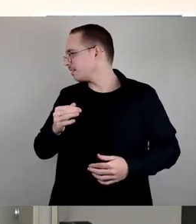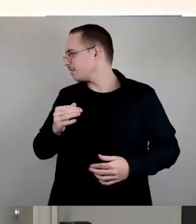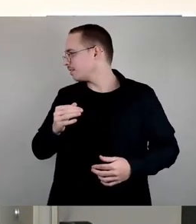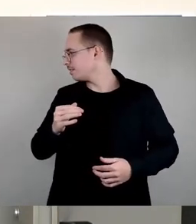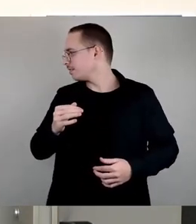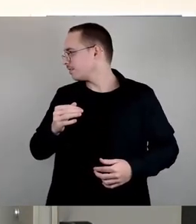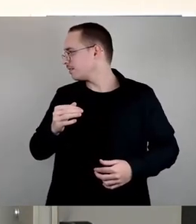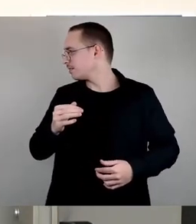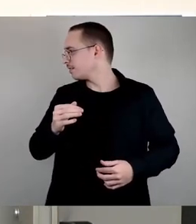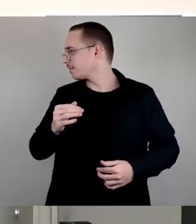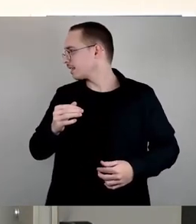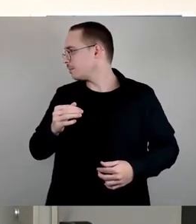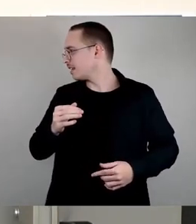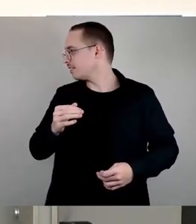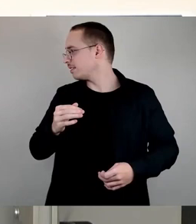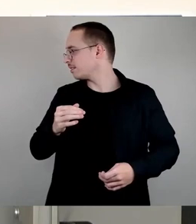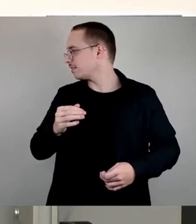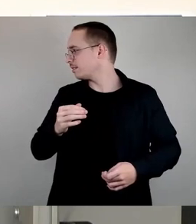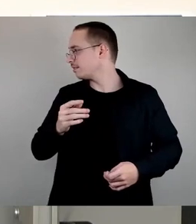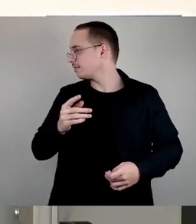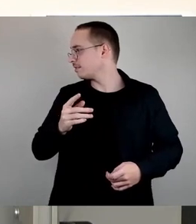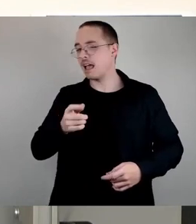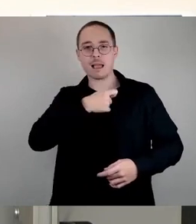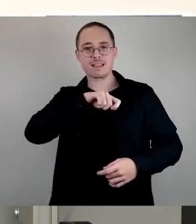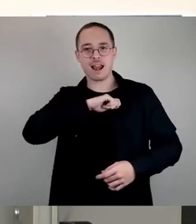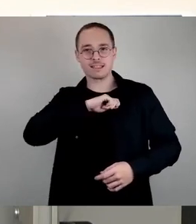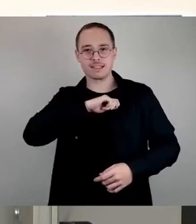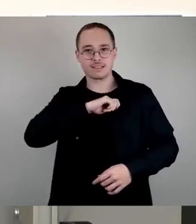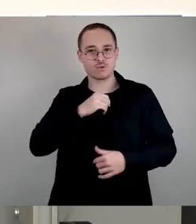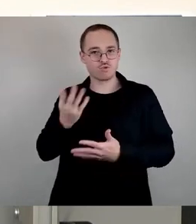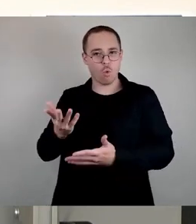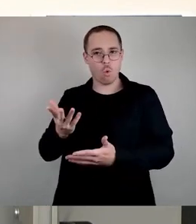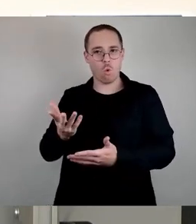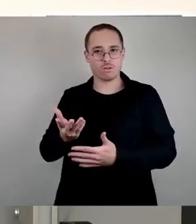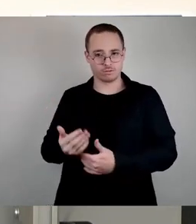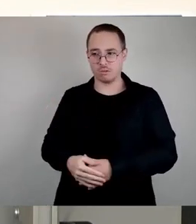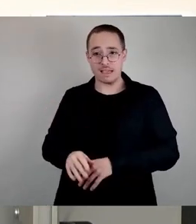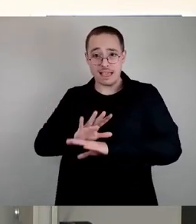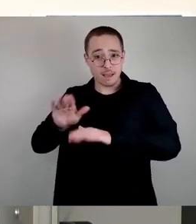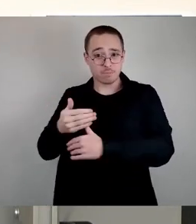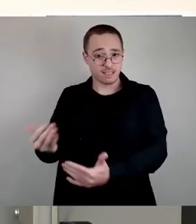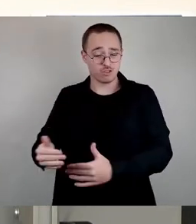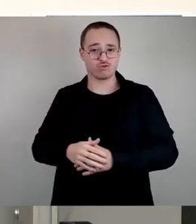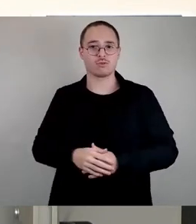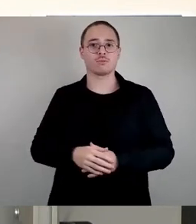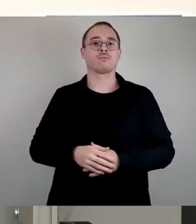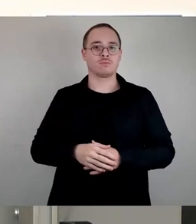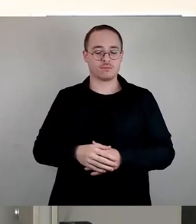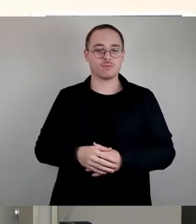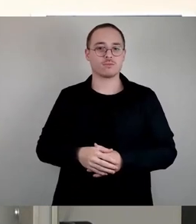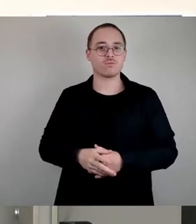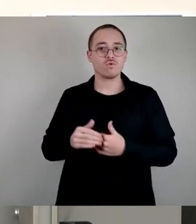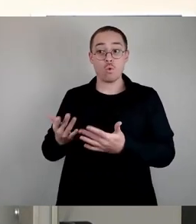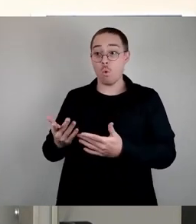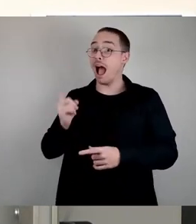Was aber wirklich gefährlich ist, und das ist das, was wir in Glotsche erleben, Gefahr geht von Brandstiftern